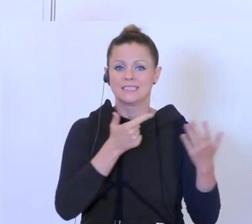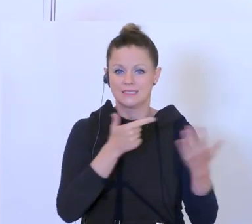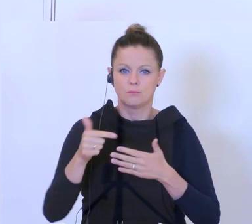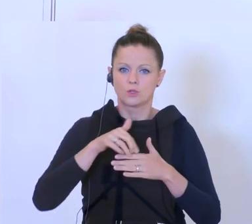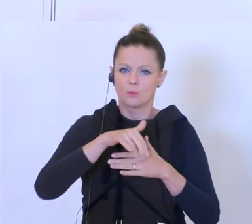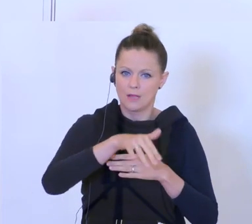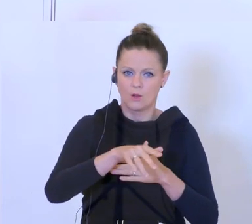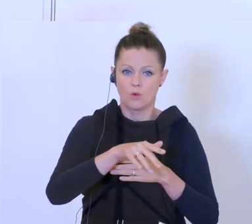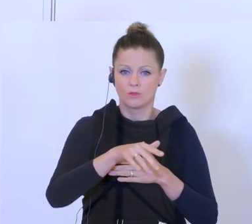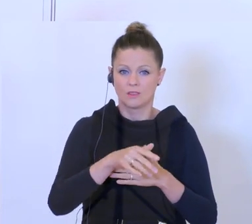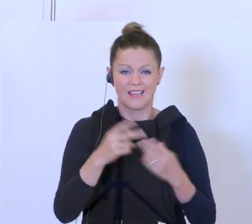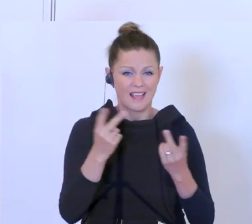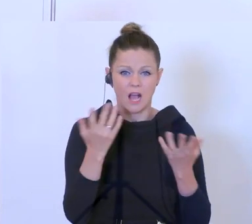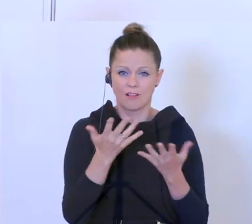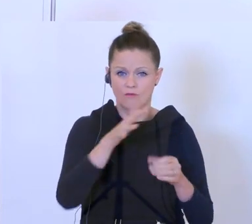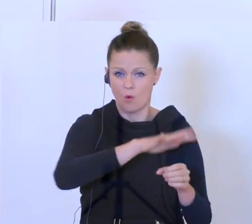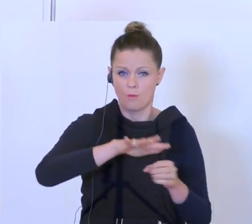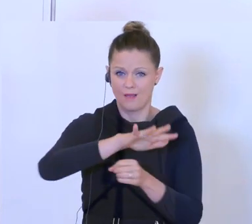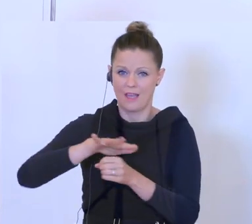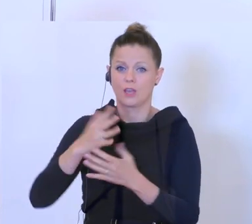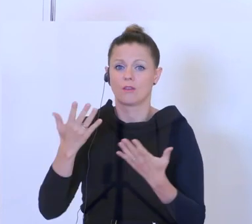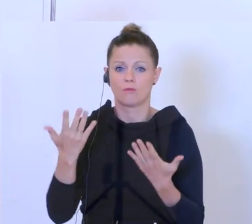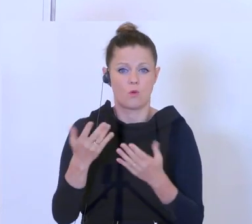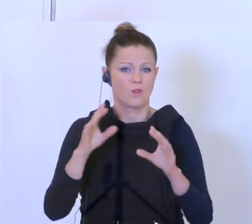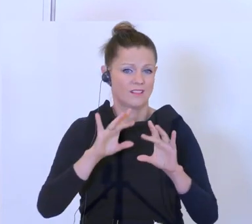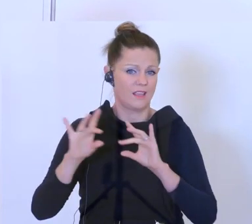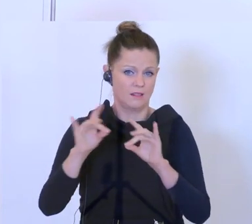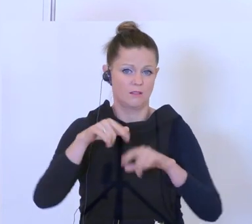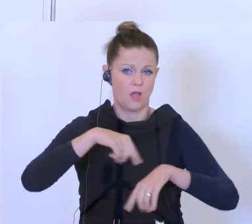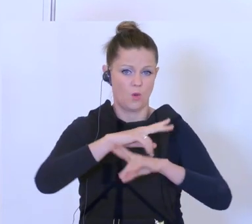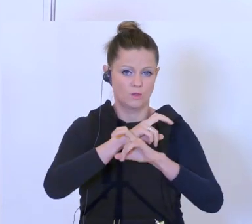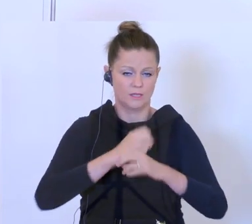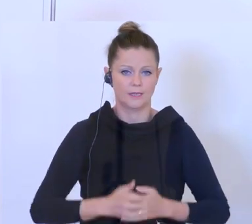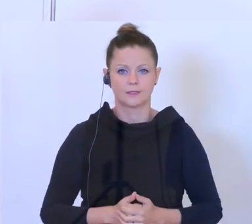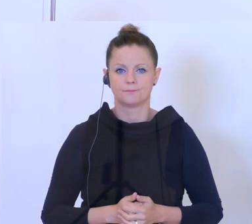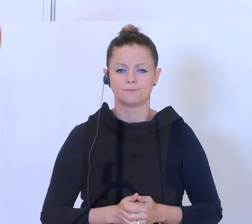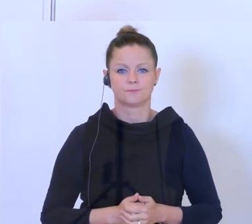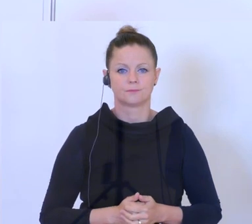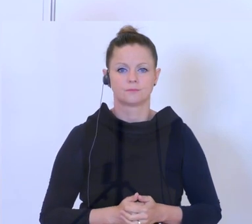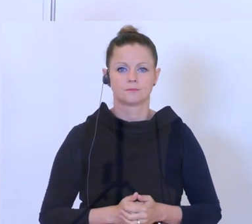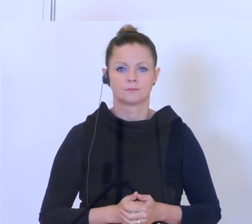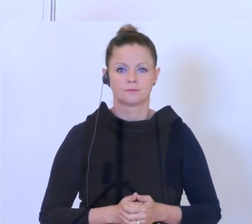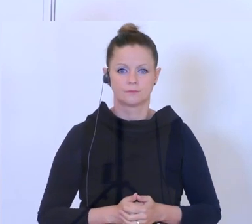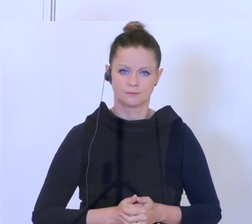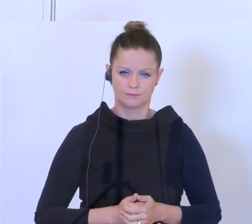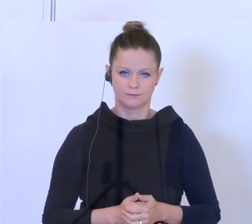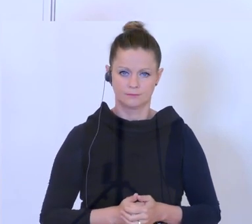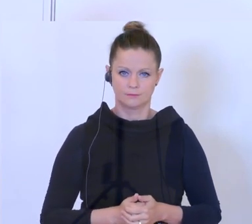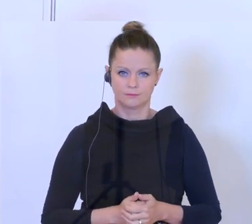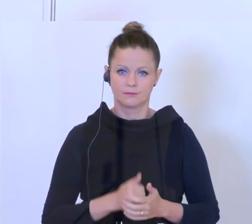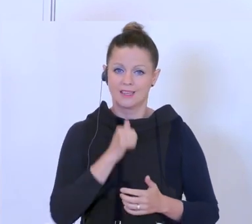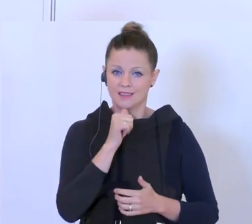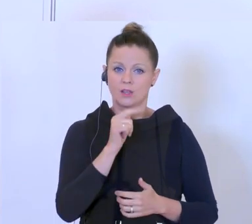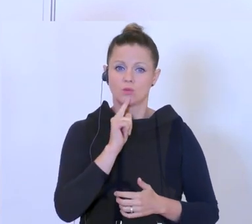allen Bereichen, wo Gemeinnützige tätig sind in Österreich. Ich halte es auch nicht nur für unsere